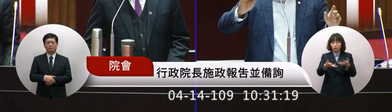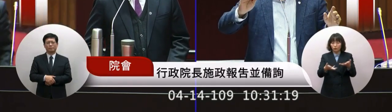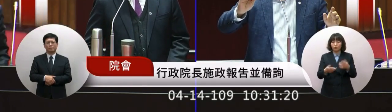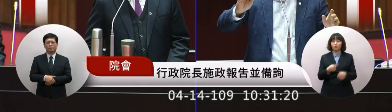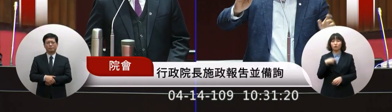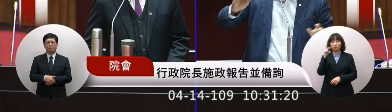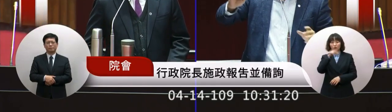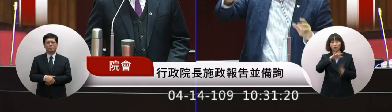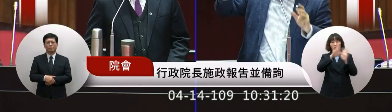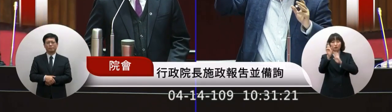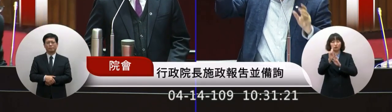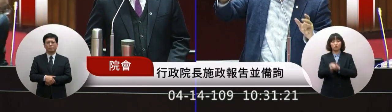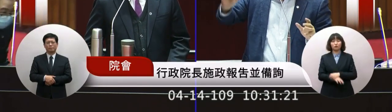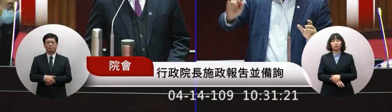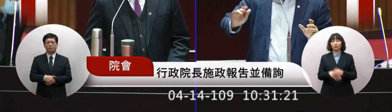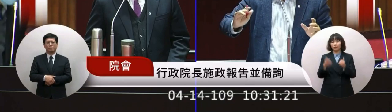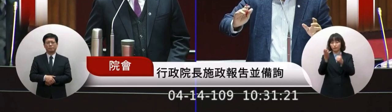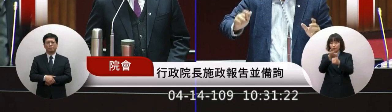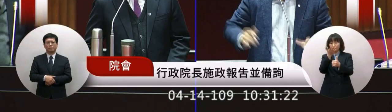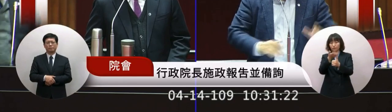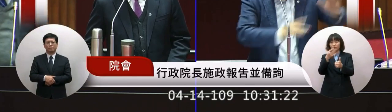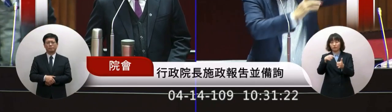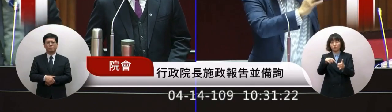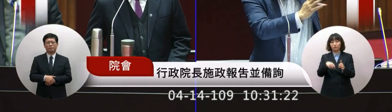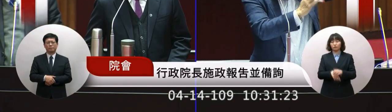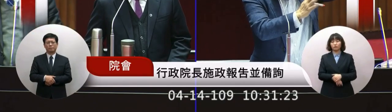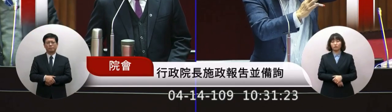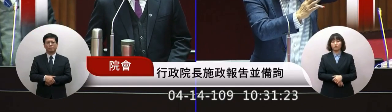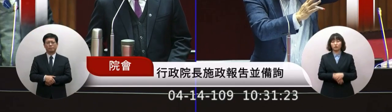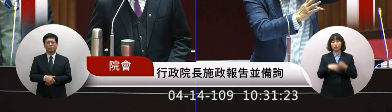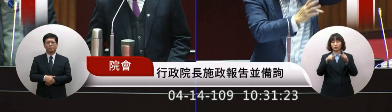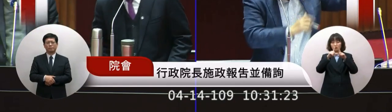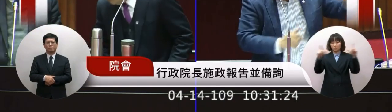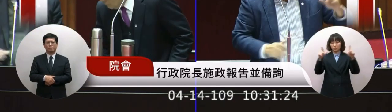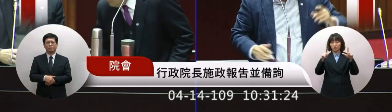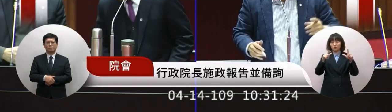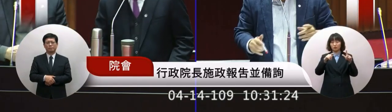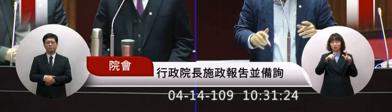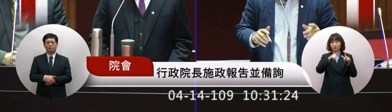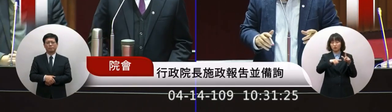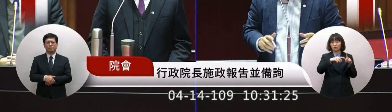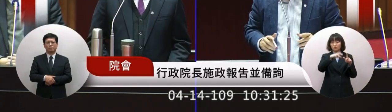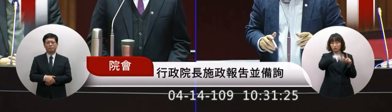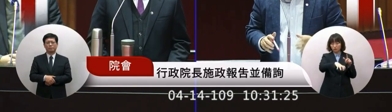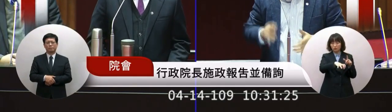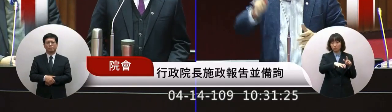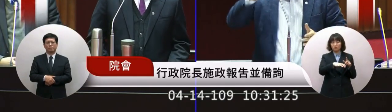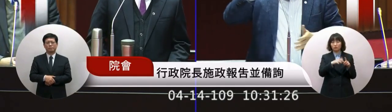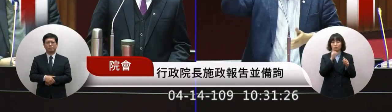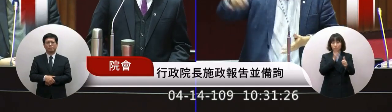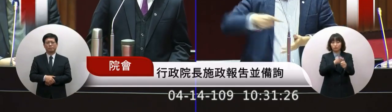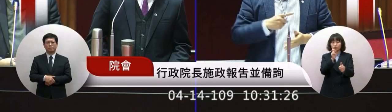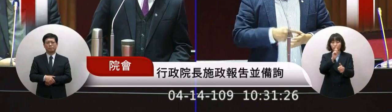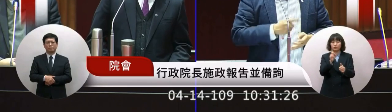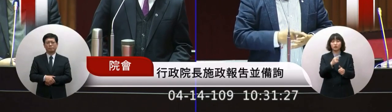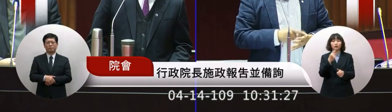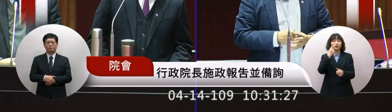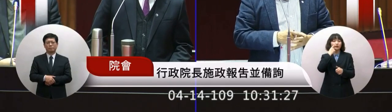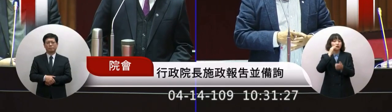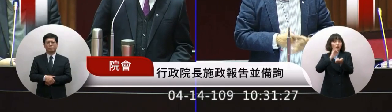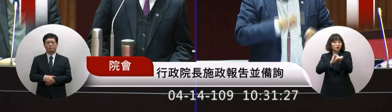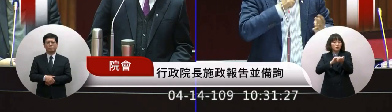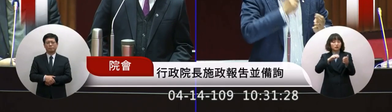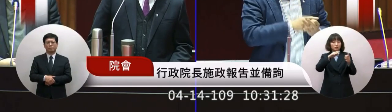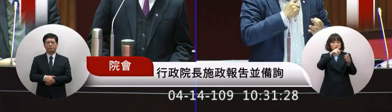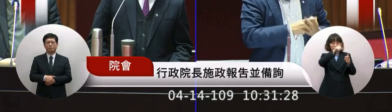看到連北部的很大間的那間他們現在連出動什麼呢牙醫師也